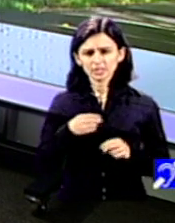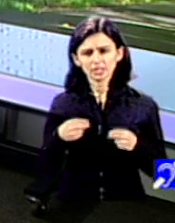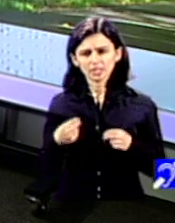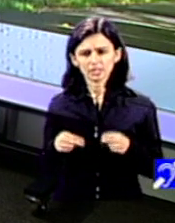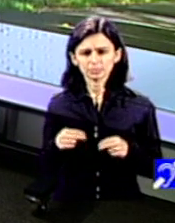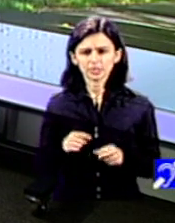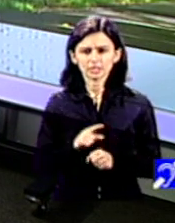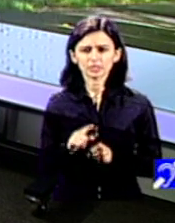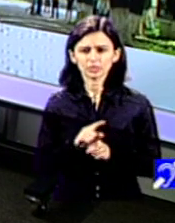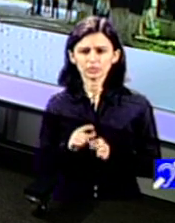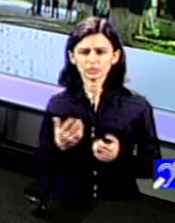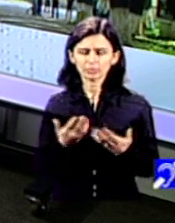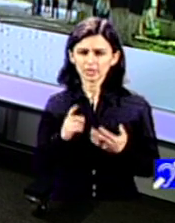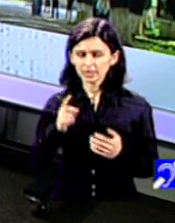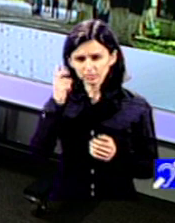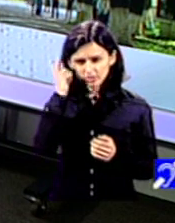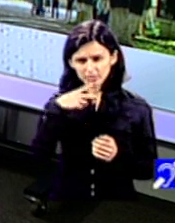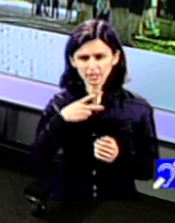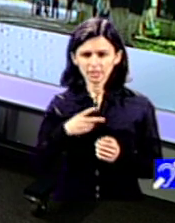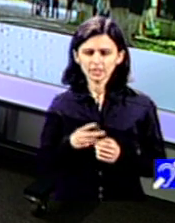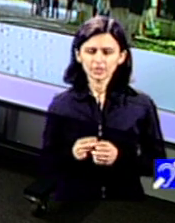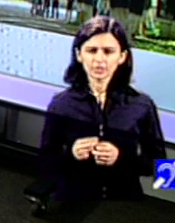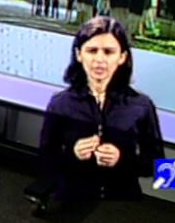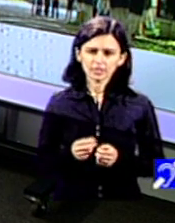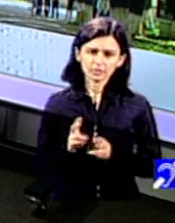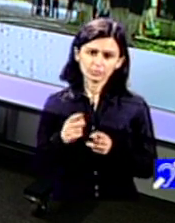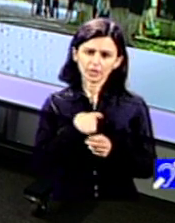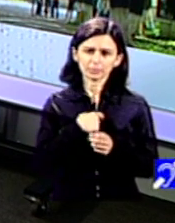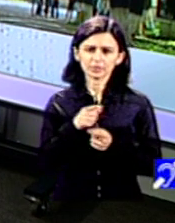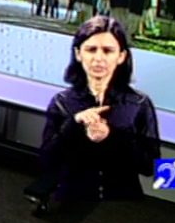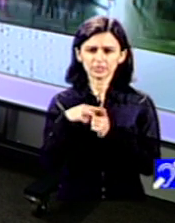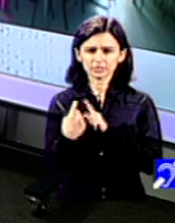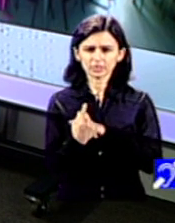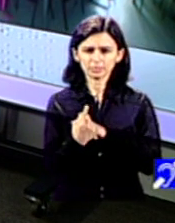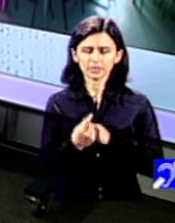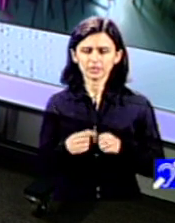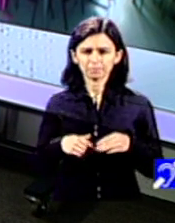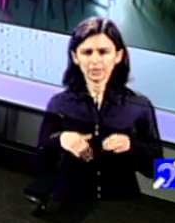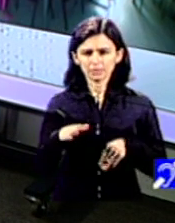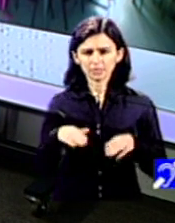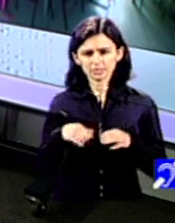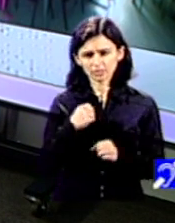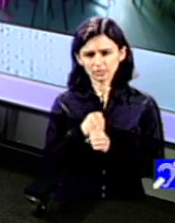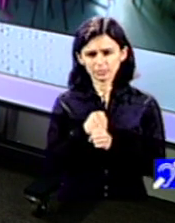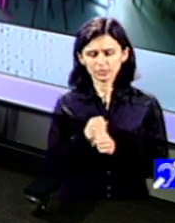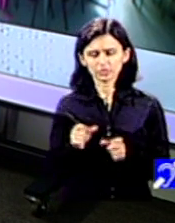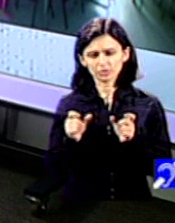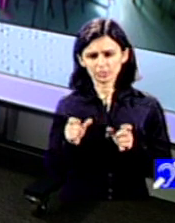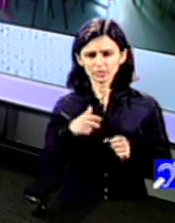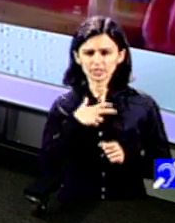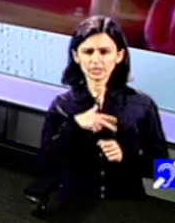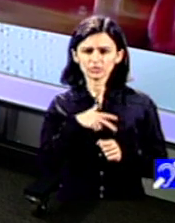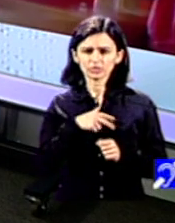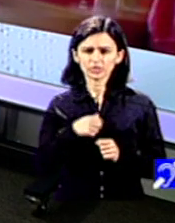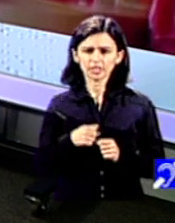o înțeleg și poate vedem cum ar putea ca astfel de lucruri să fie schimbate. Așadar, Ministerul Muncii și Protecției Sociale un for